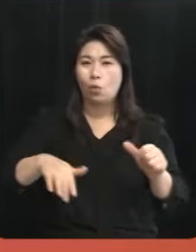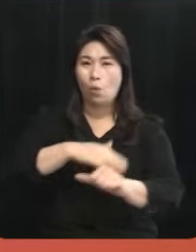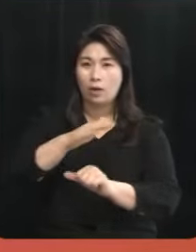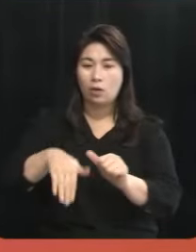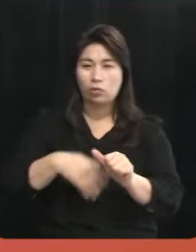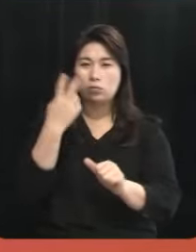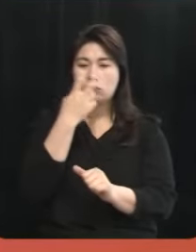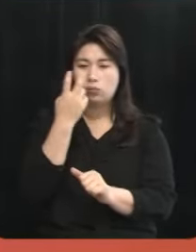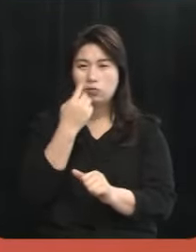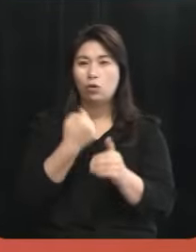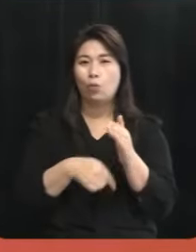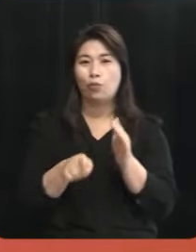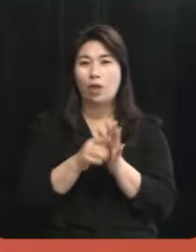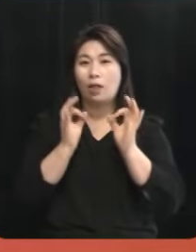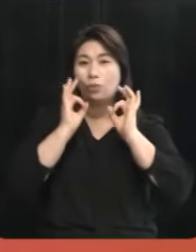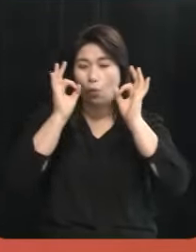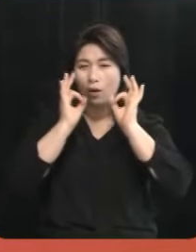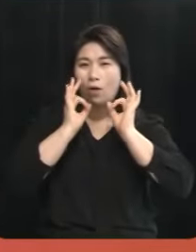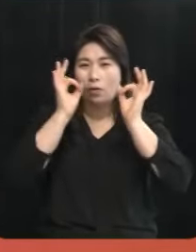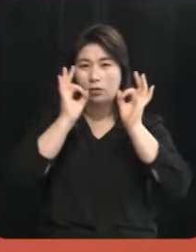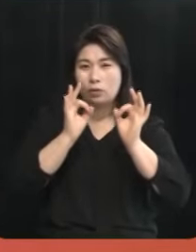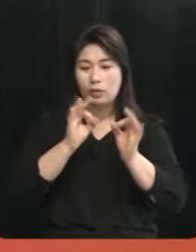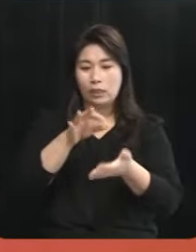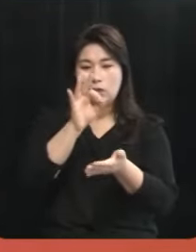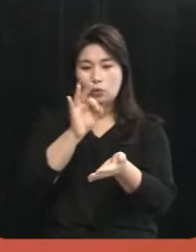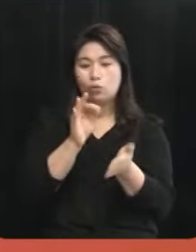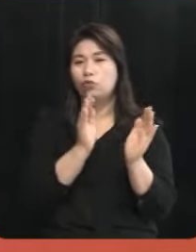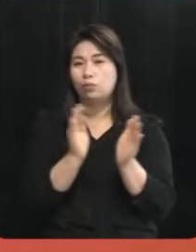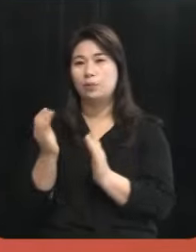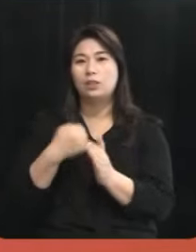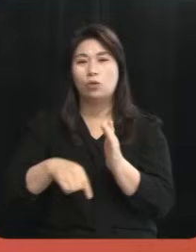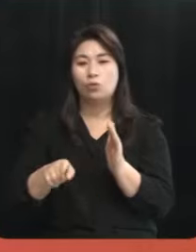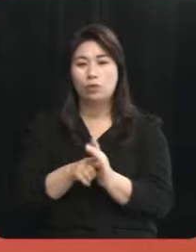지키고자 하는 노력으로 재정 마련을 위해서